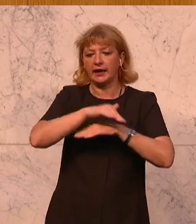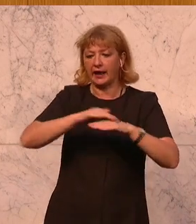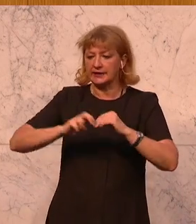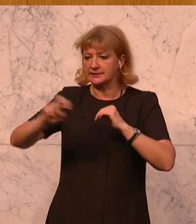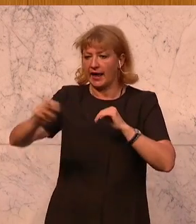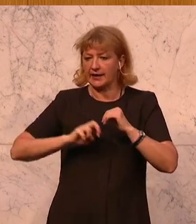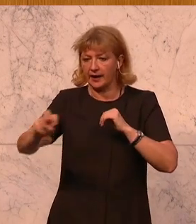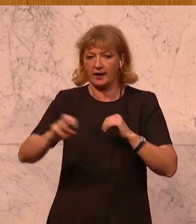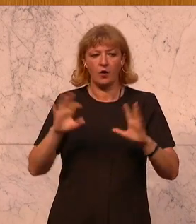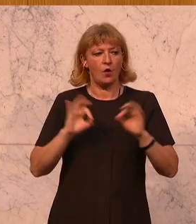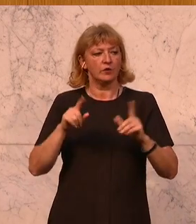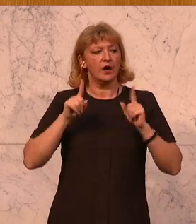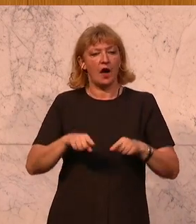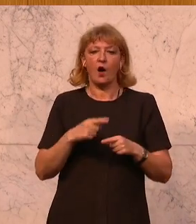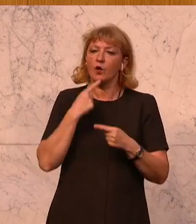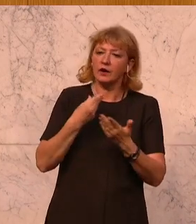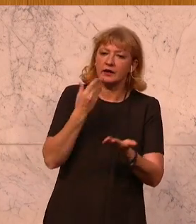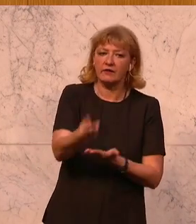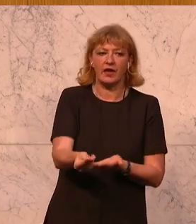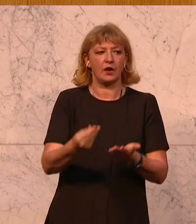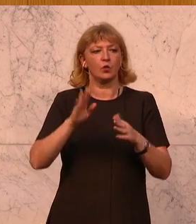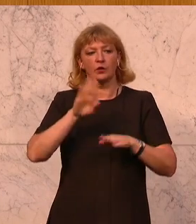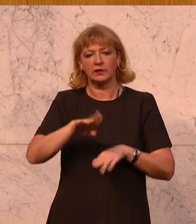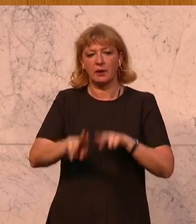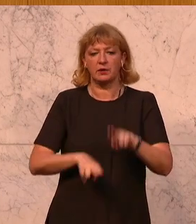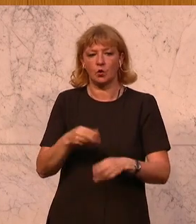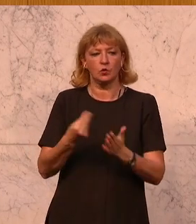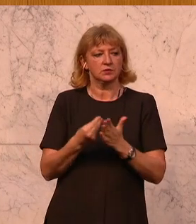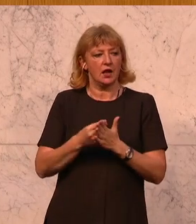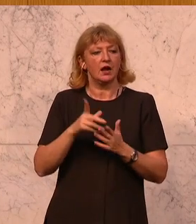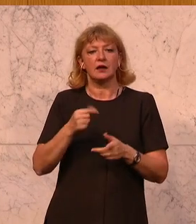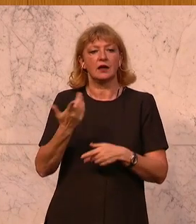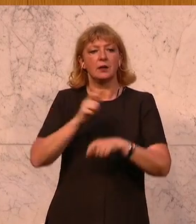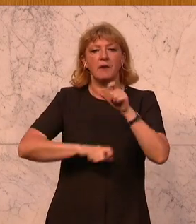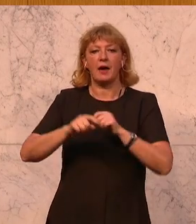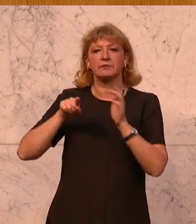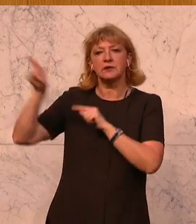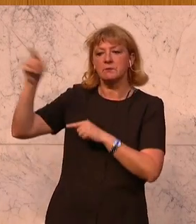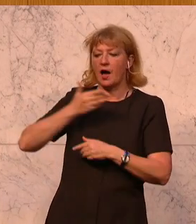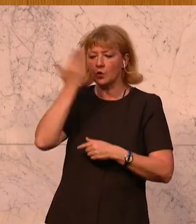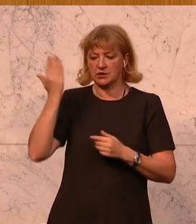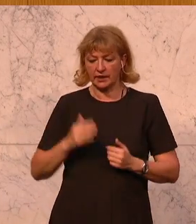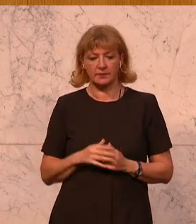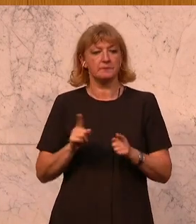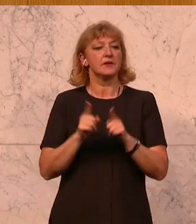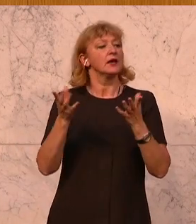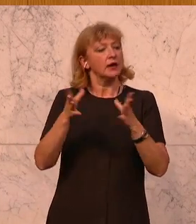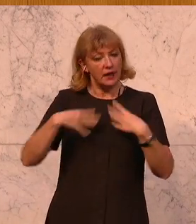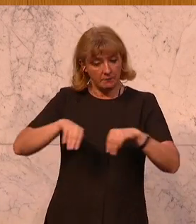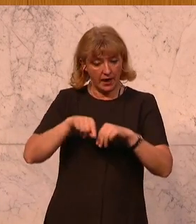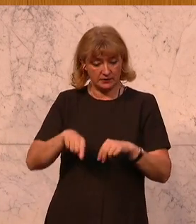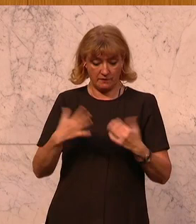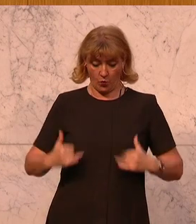Klarstellungen im Zusammenhang mit der Gewährung von Kinderbetreuungsgeld an Beamten im Ausland. Gemeinsam mit den heute